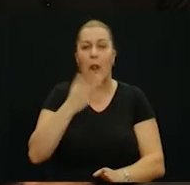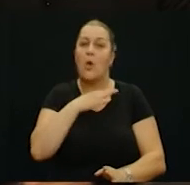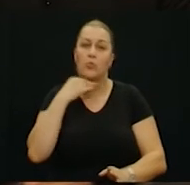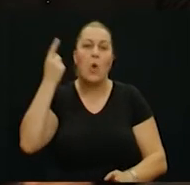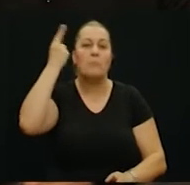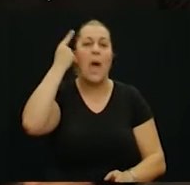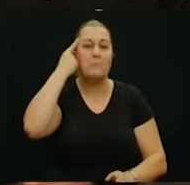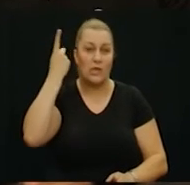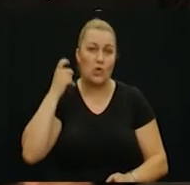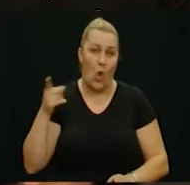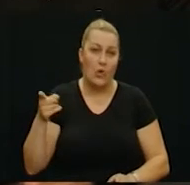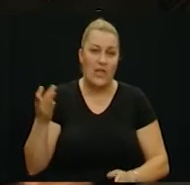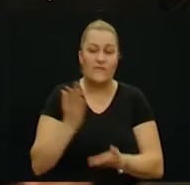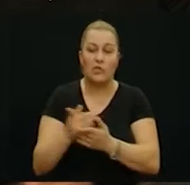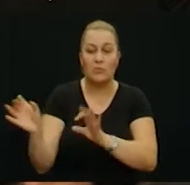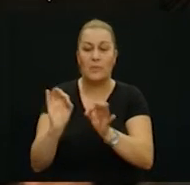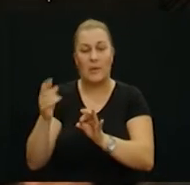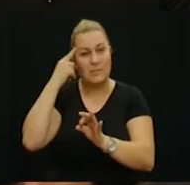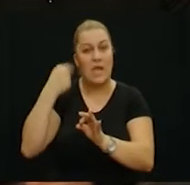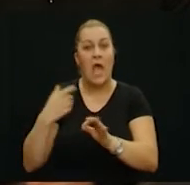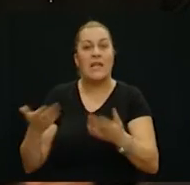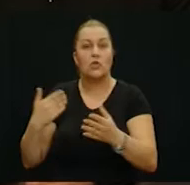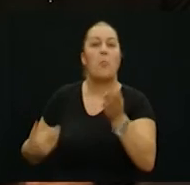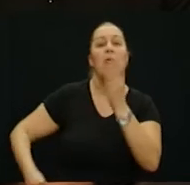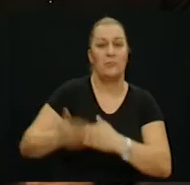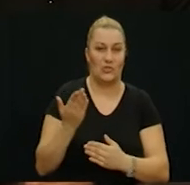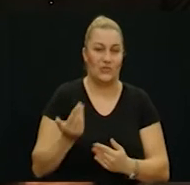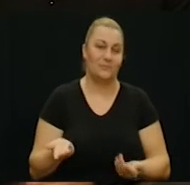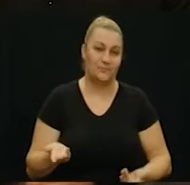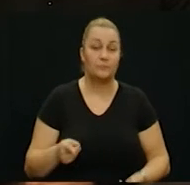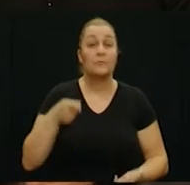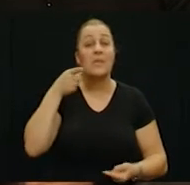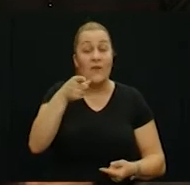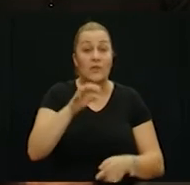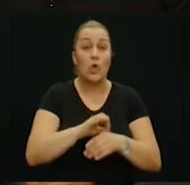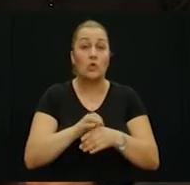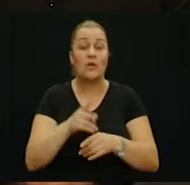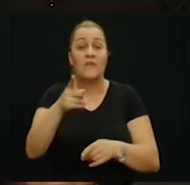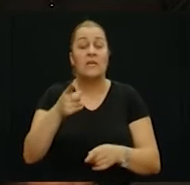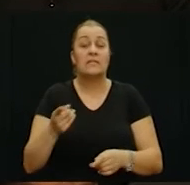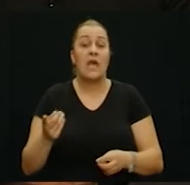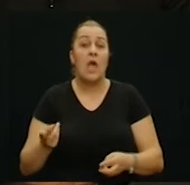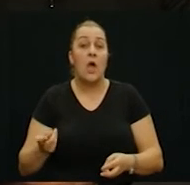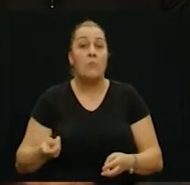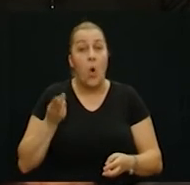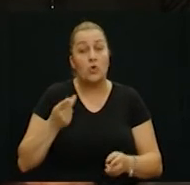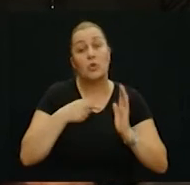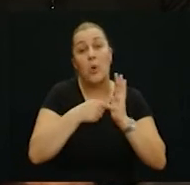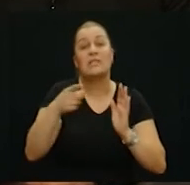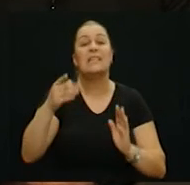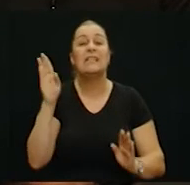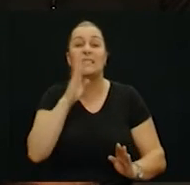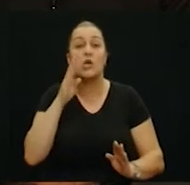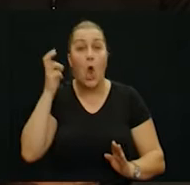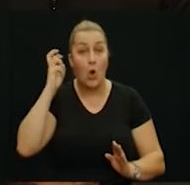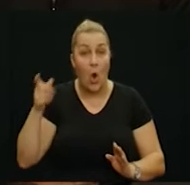pametna odluka. Da, vi ste doktore porekom Crnogoracina, što ste jasno podnosni iz pršnja, iz Kotorskog zaljeva,